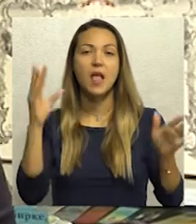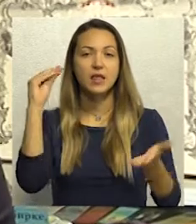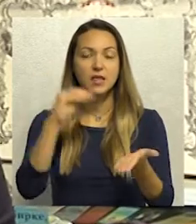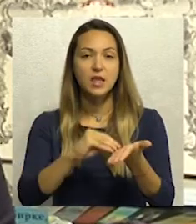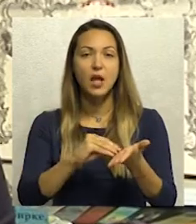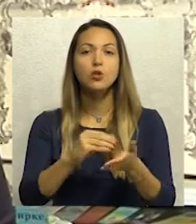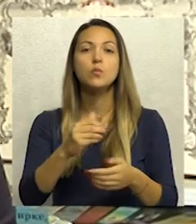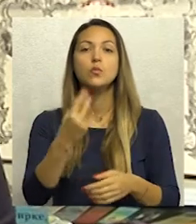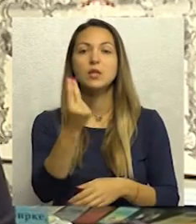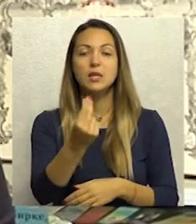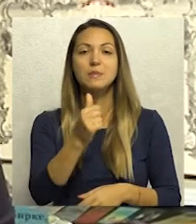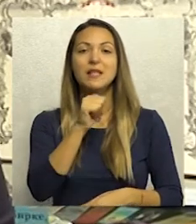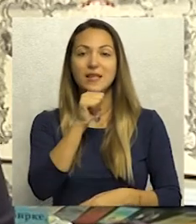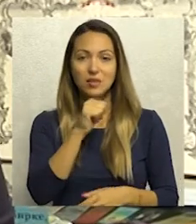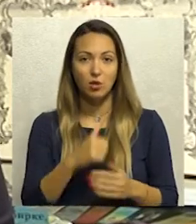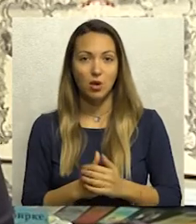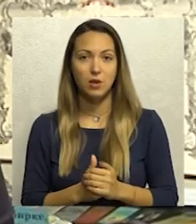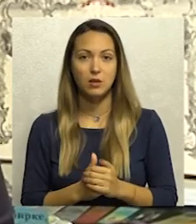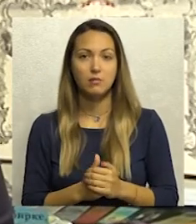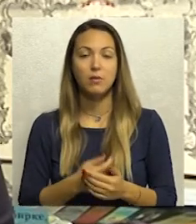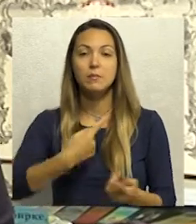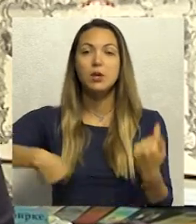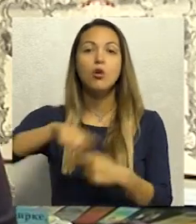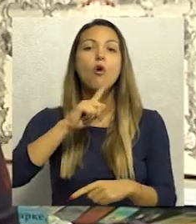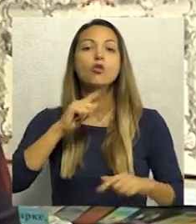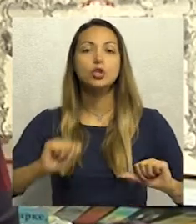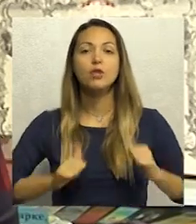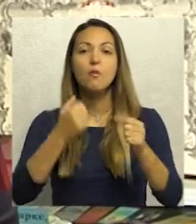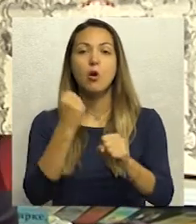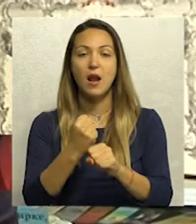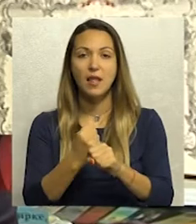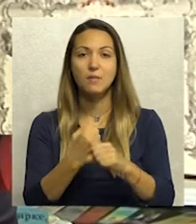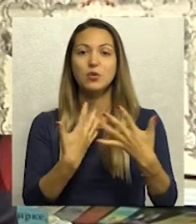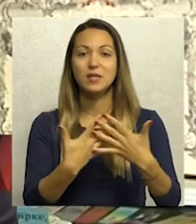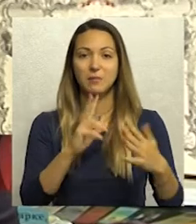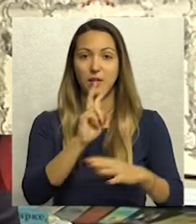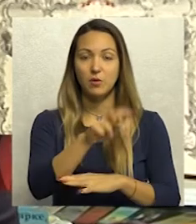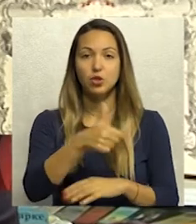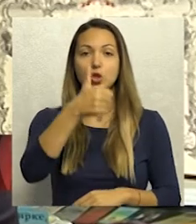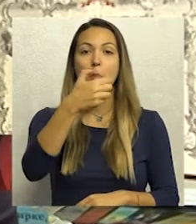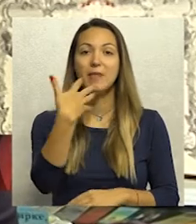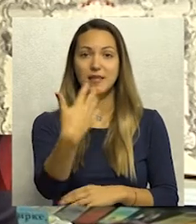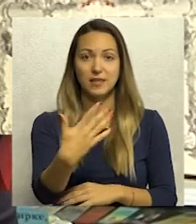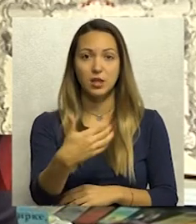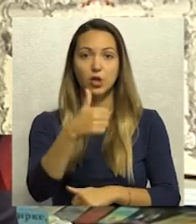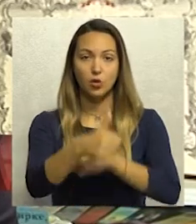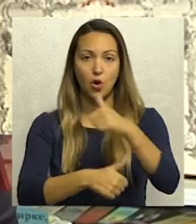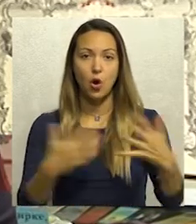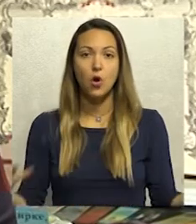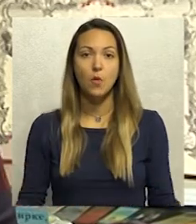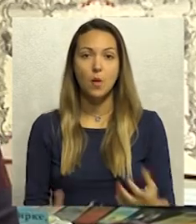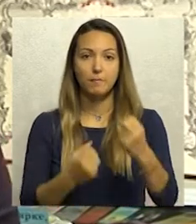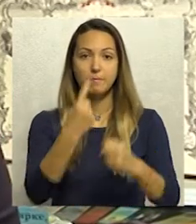i naravno za nas koji živimo i radimo u Sramskim Karlovcima. 150 godina od osnivanja prve Srpske